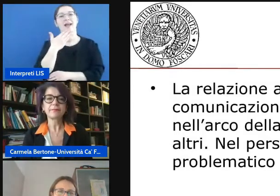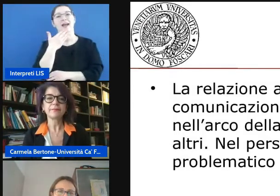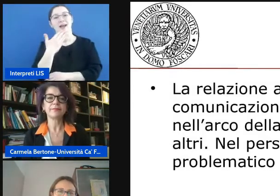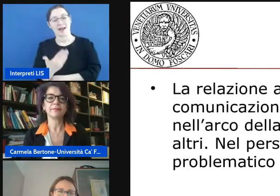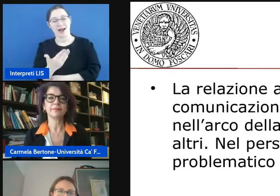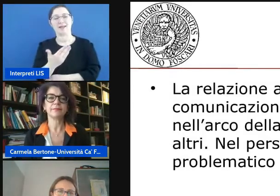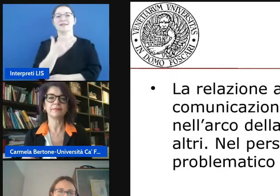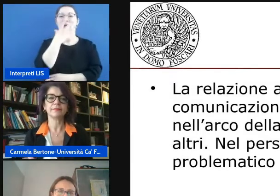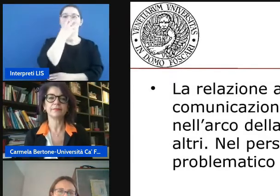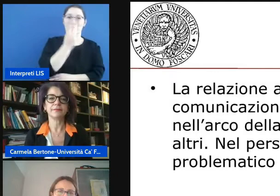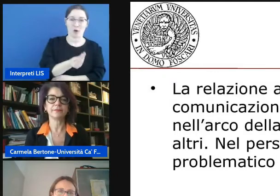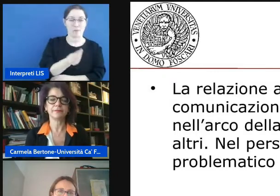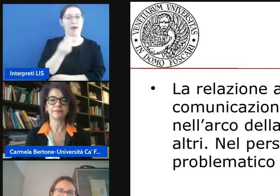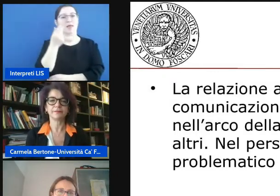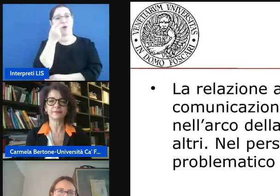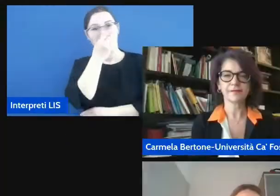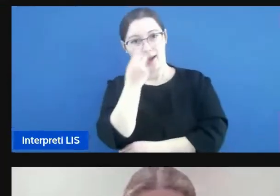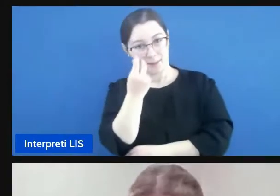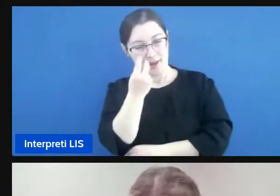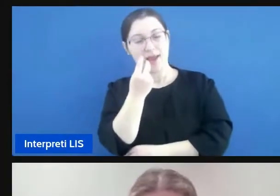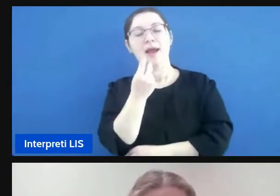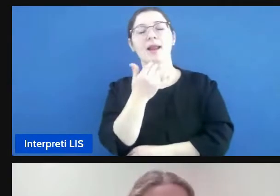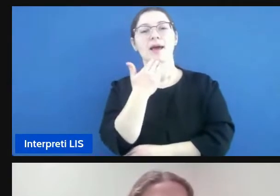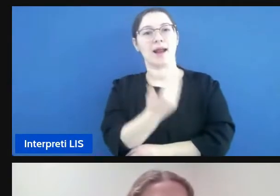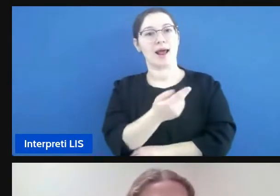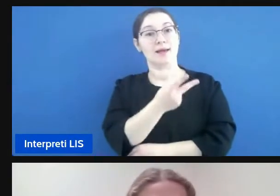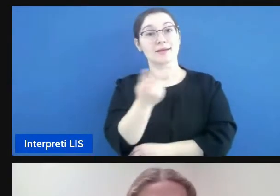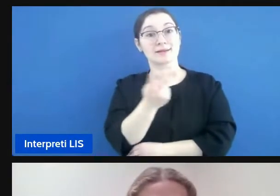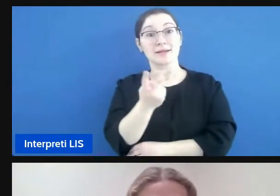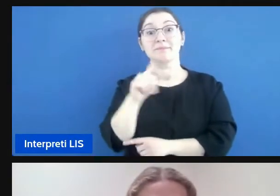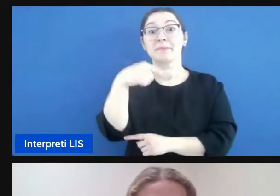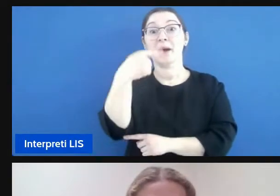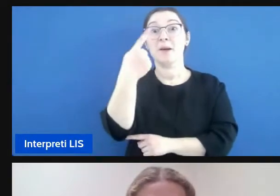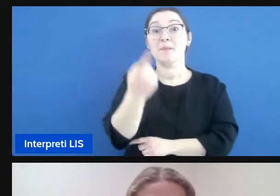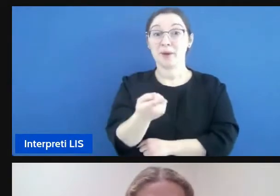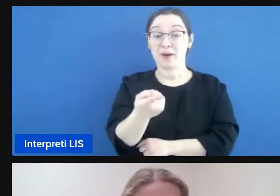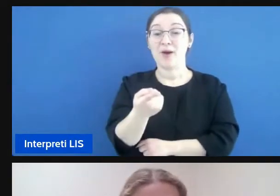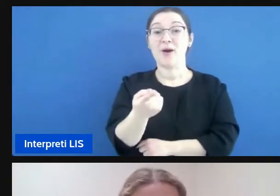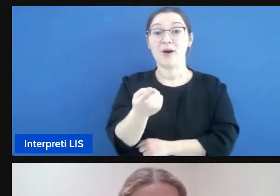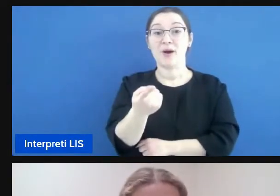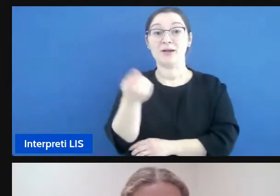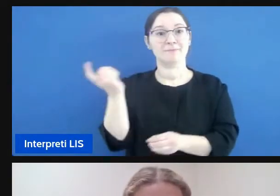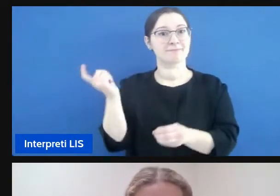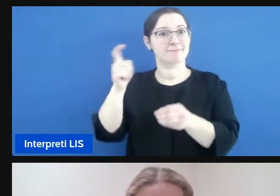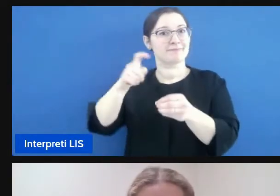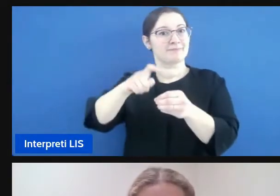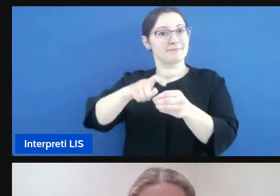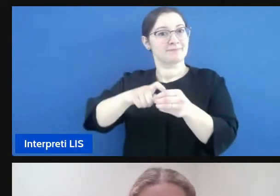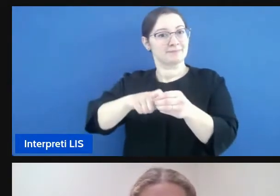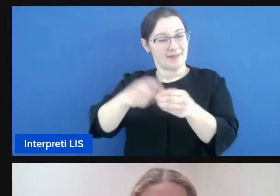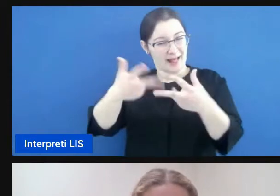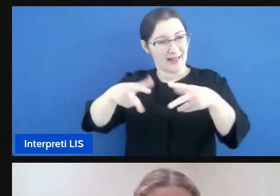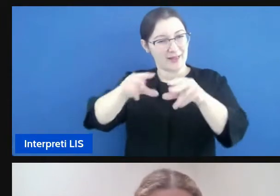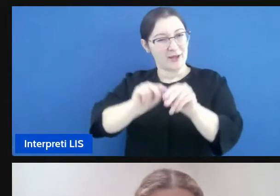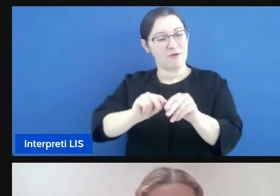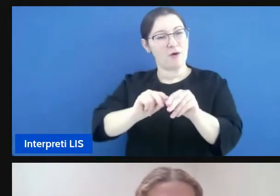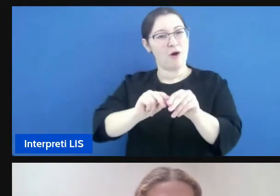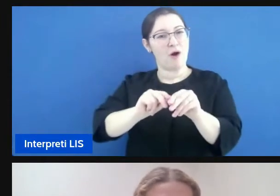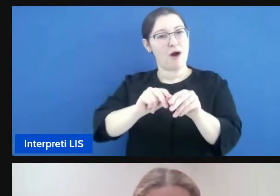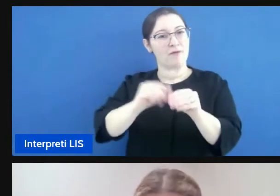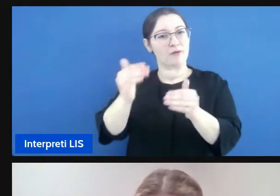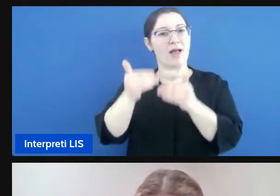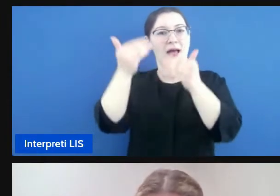e Francesca Volpato, in realtà poi ci raggiungeranno anche successivamente per un momento di